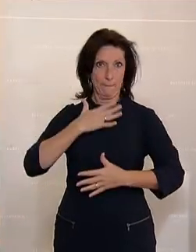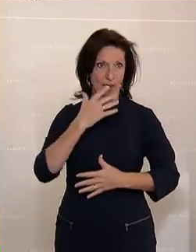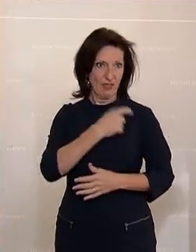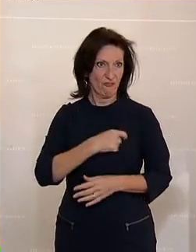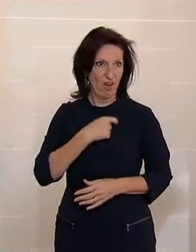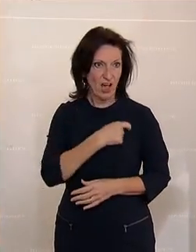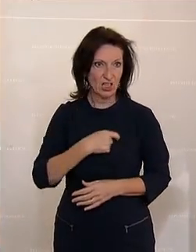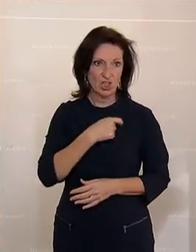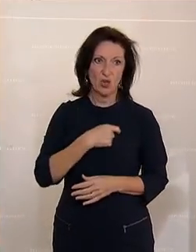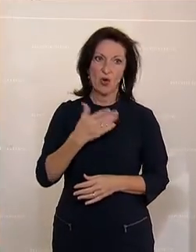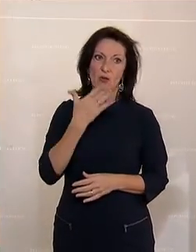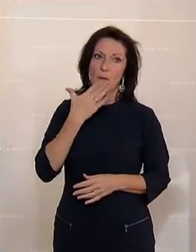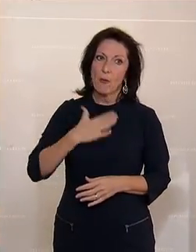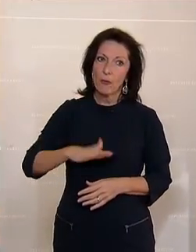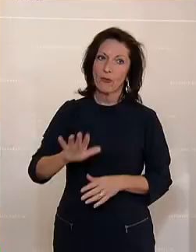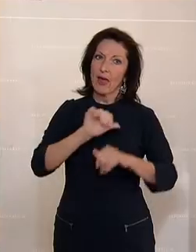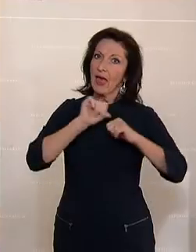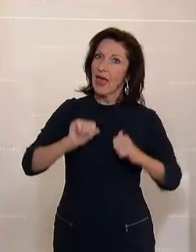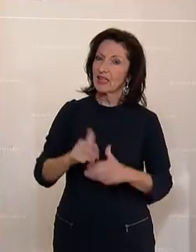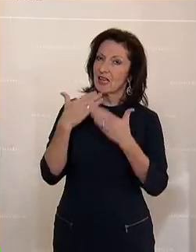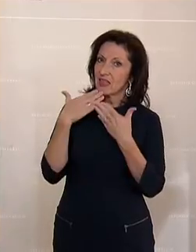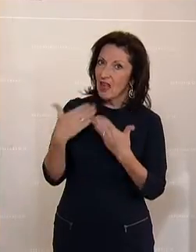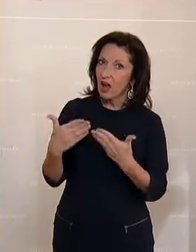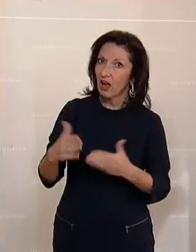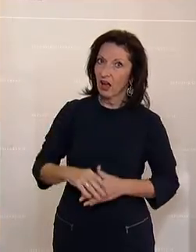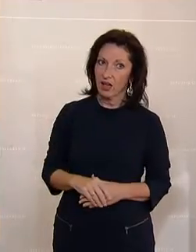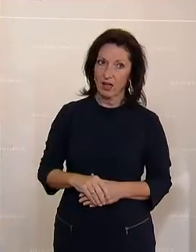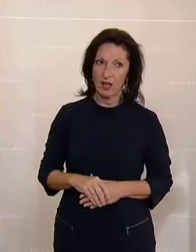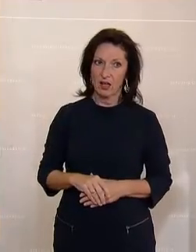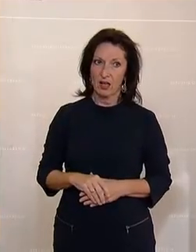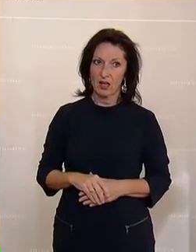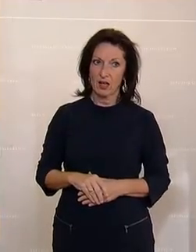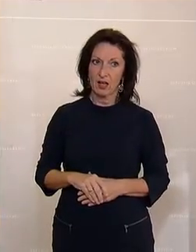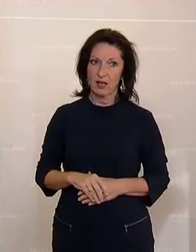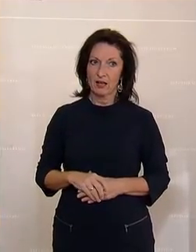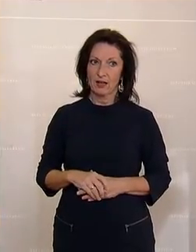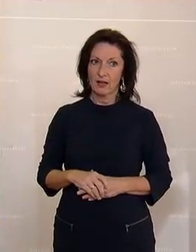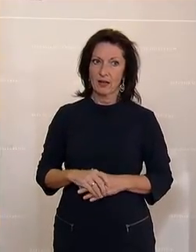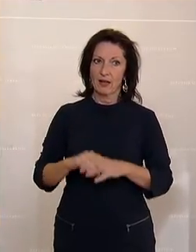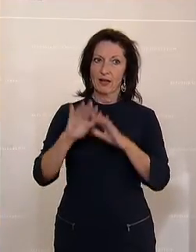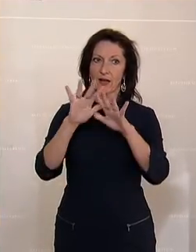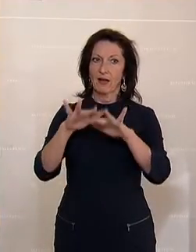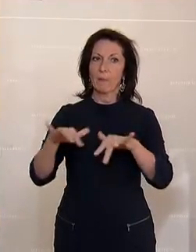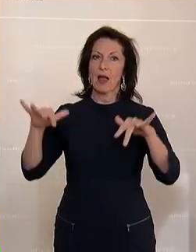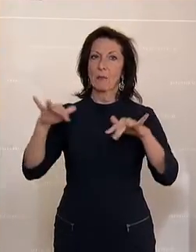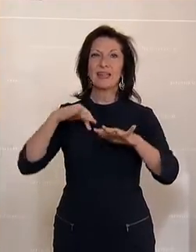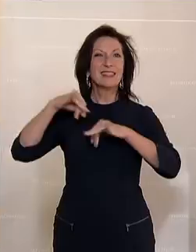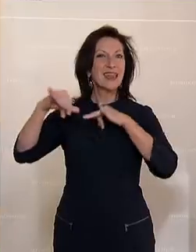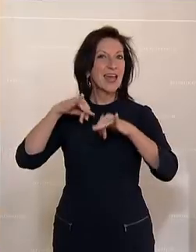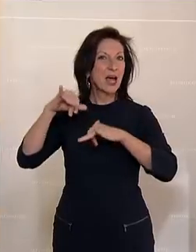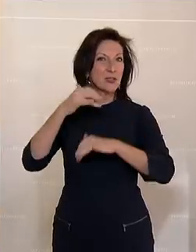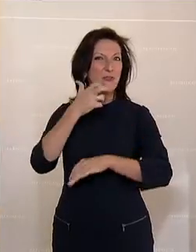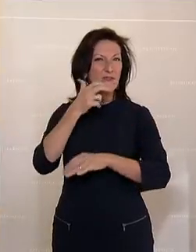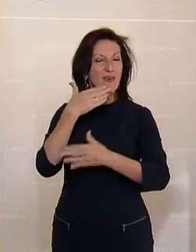ganz herzlich bei der Parlamentsdirektion bedanken